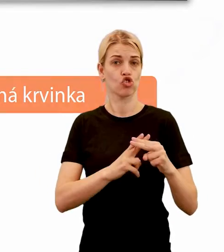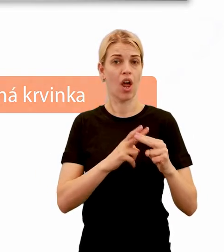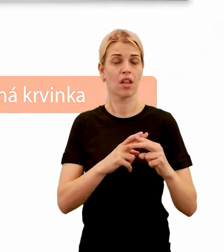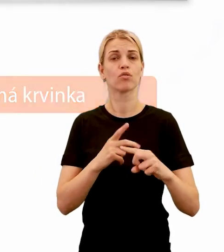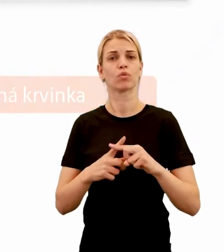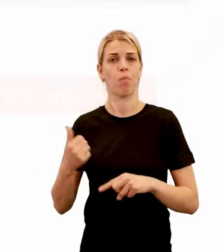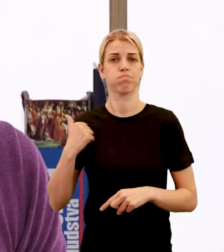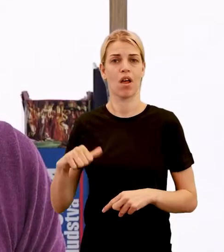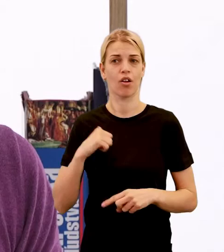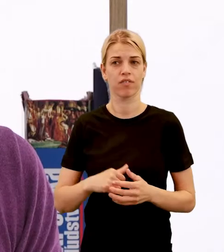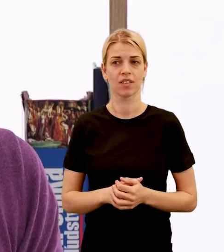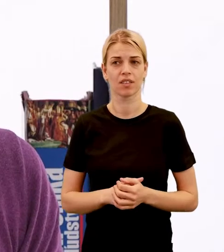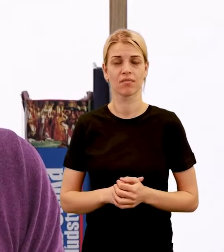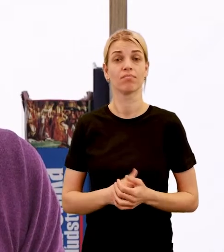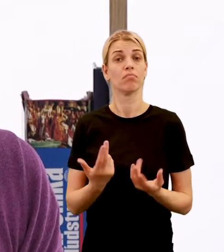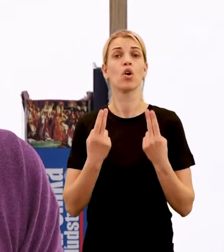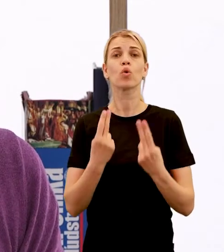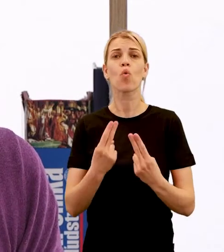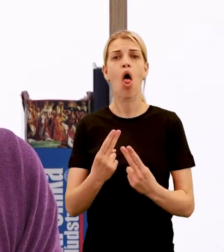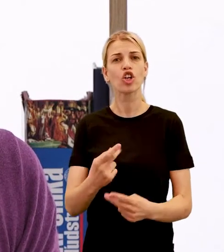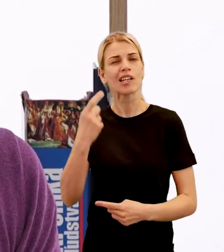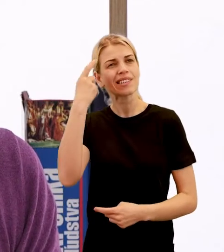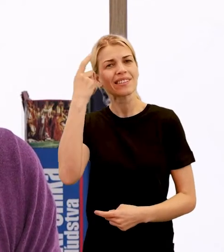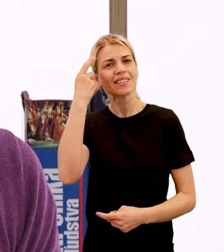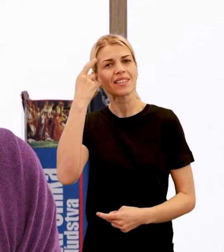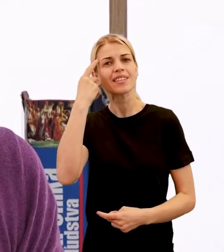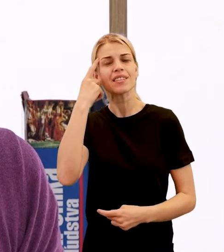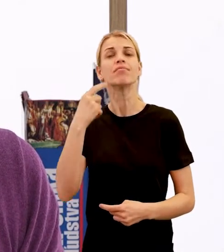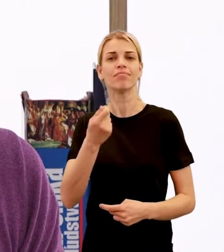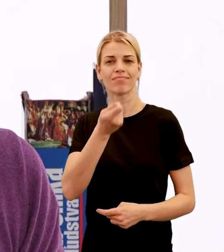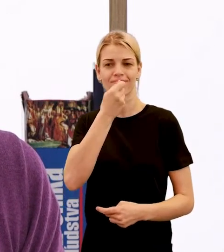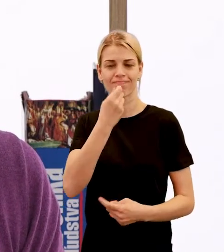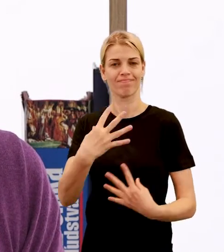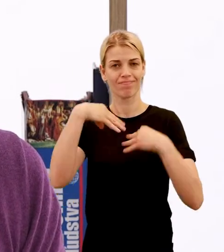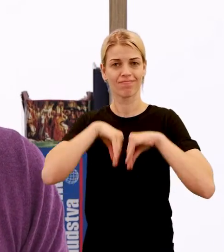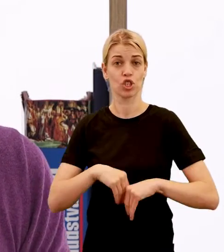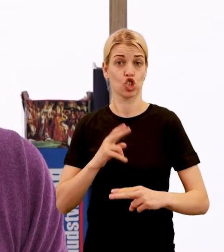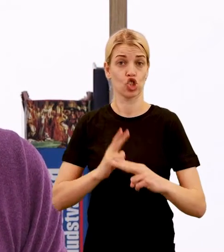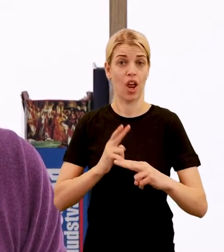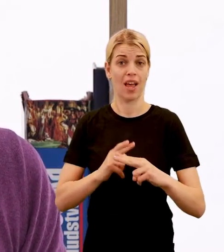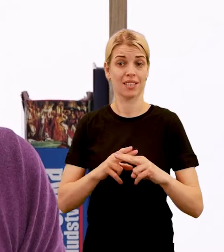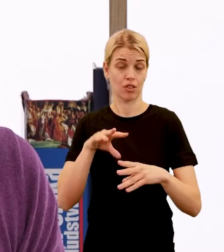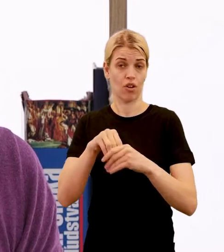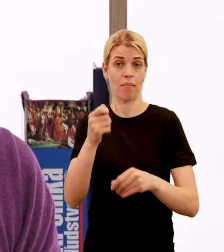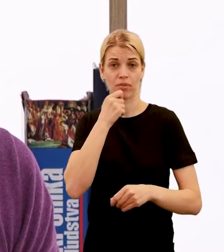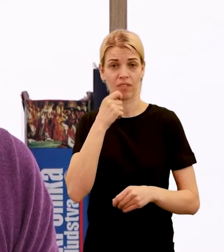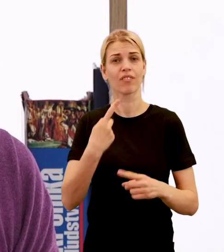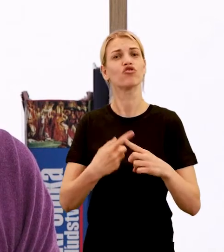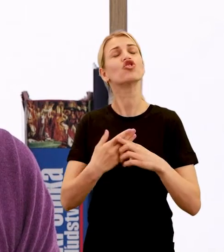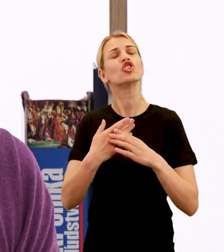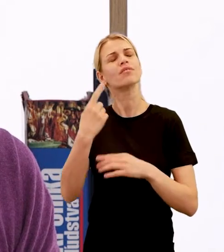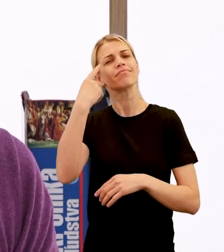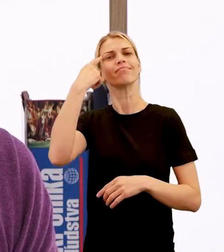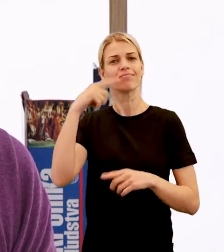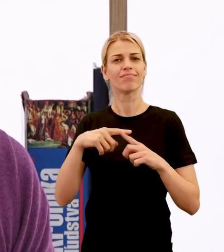a z bielkoviny. Je dôležité myslieť teda aj na príjem železa v potrave. Spomente si vždy na Pepka